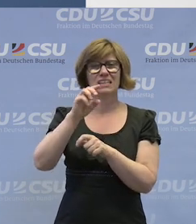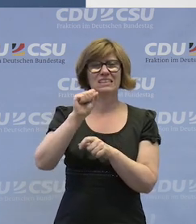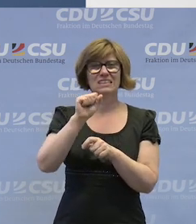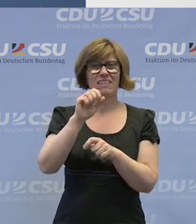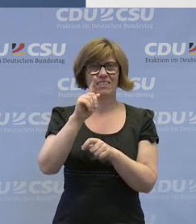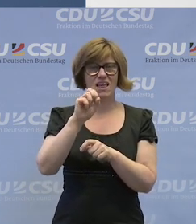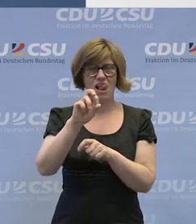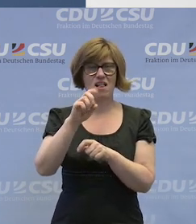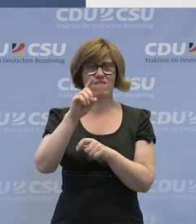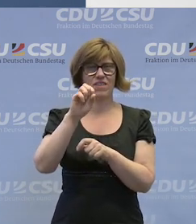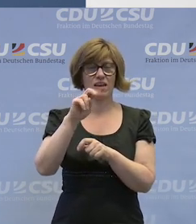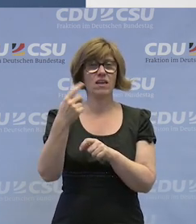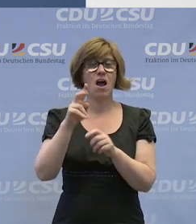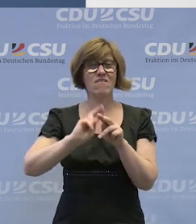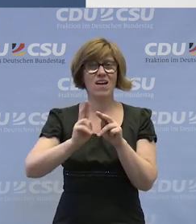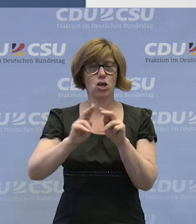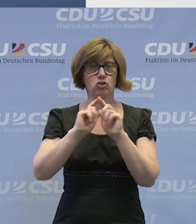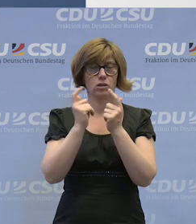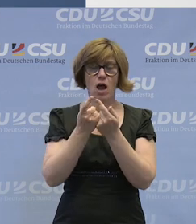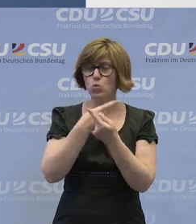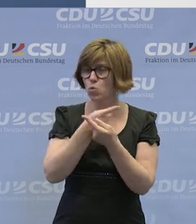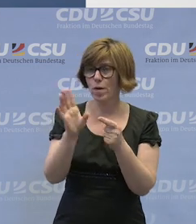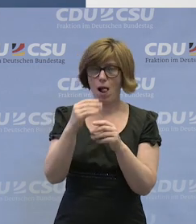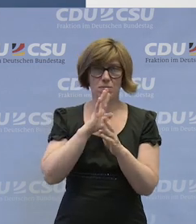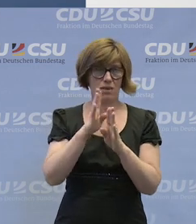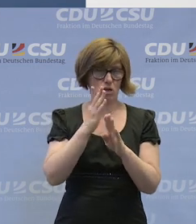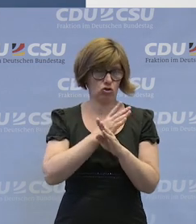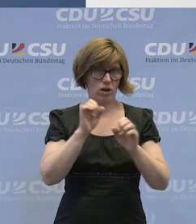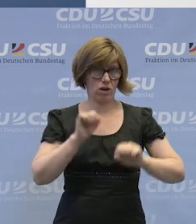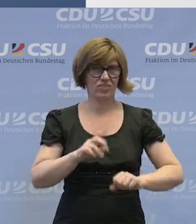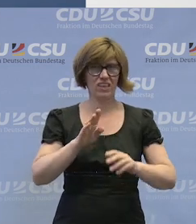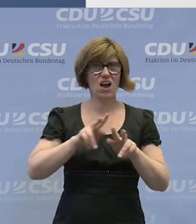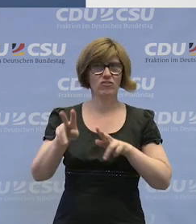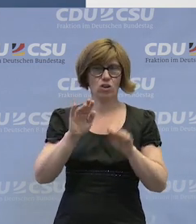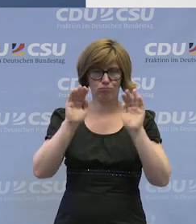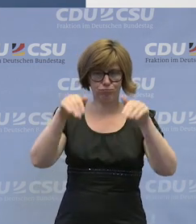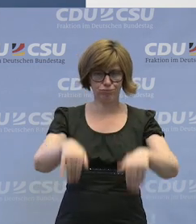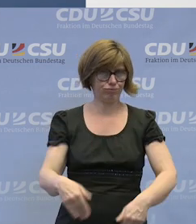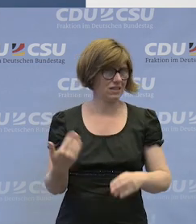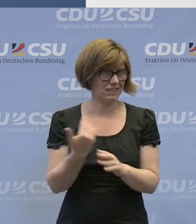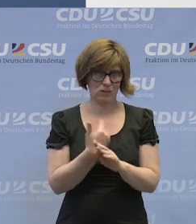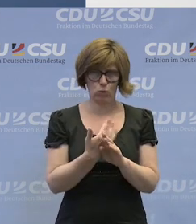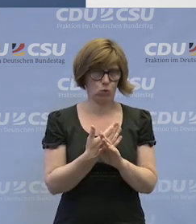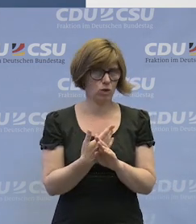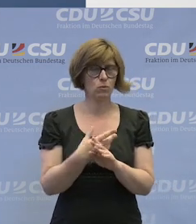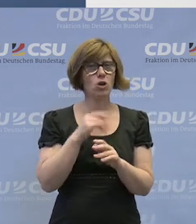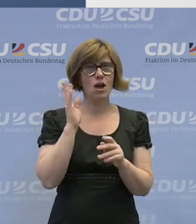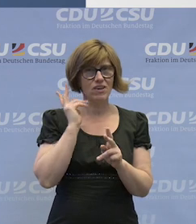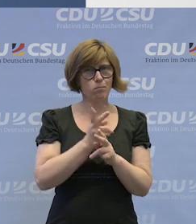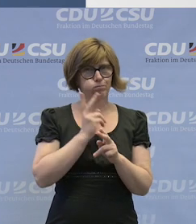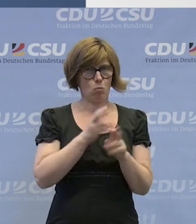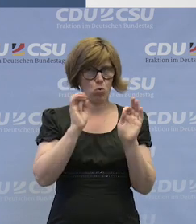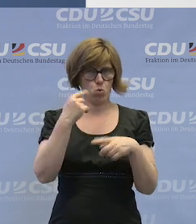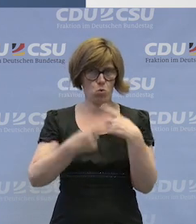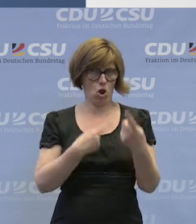gibt es eine, da hat der Werkstattrat überall Mitspracherecht. Und es ist nett, dass sie wirtschaftlich bankrott gegangen sind oder sonst was. Also sie haben nachher Vorteile nutzen